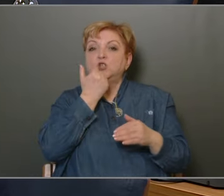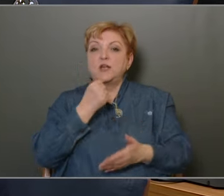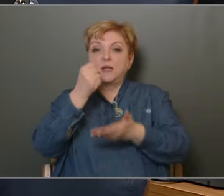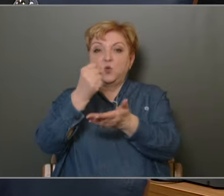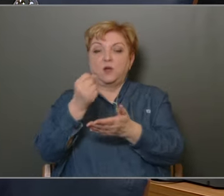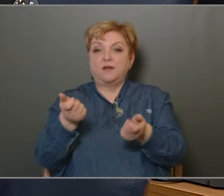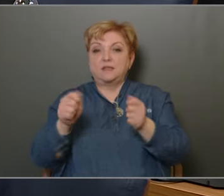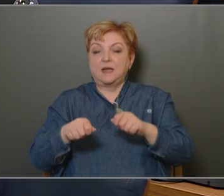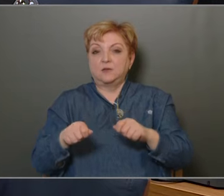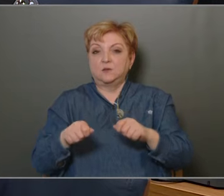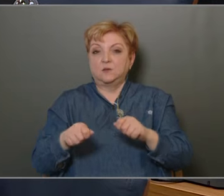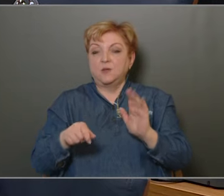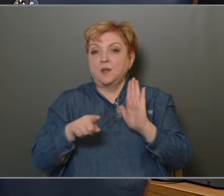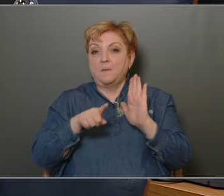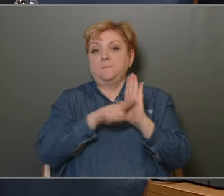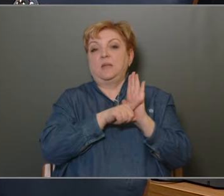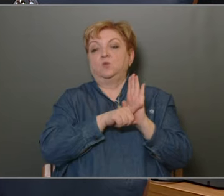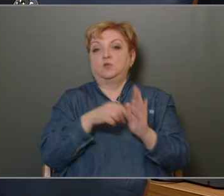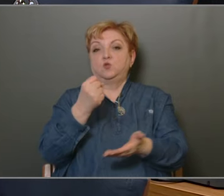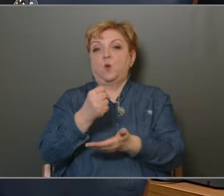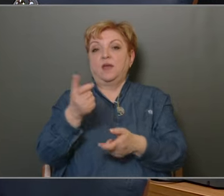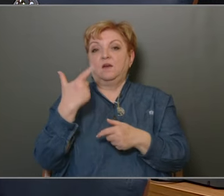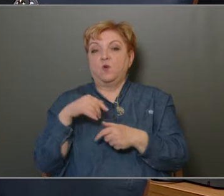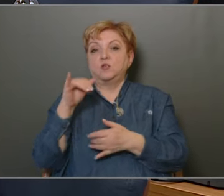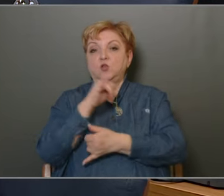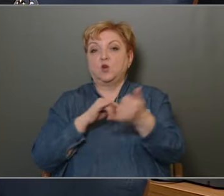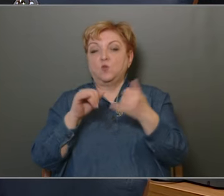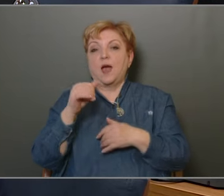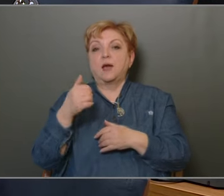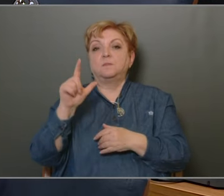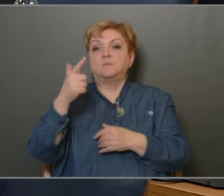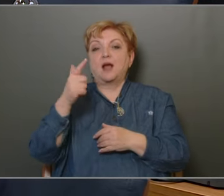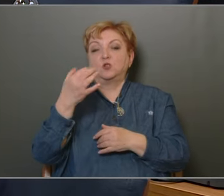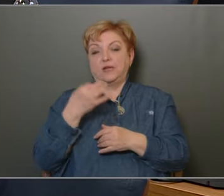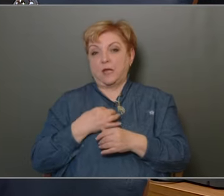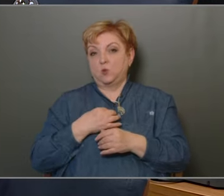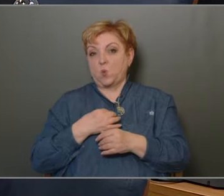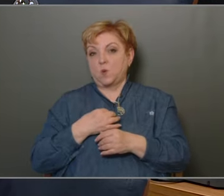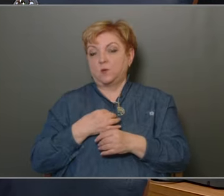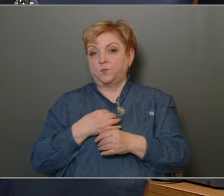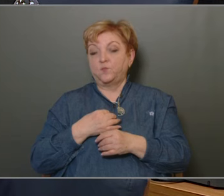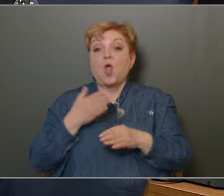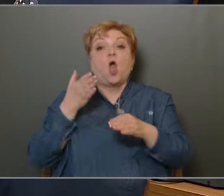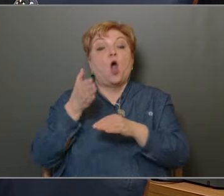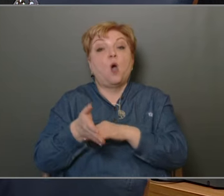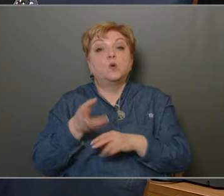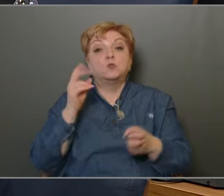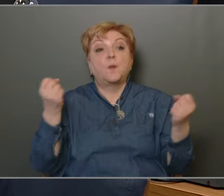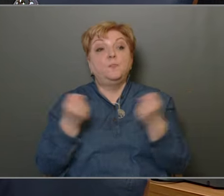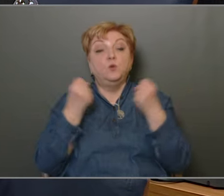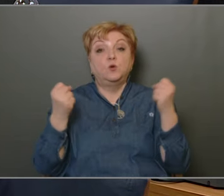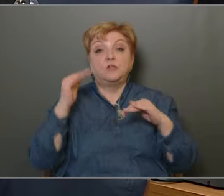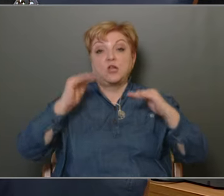jelenti, hogy mínus saját tőkénk volt január másodikától. Tehát ahhoz, hogy a